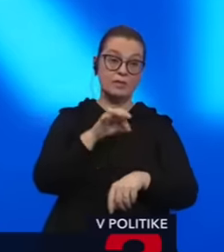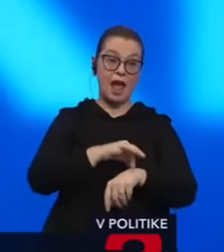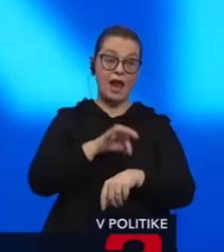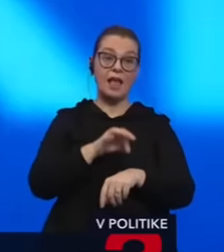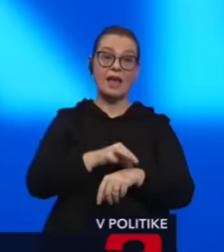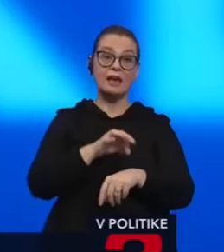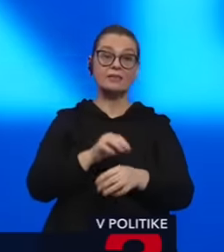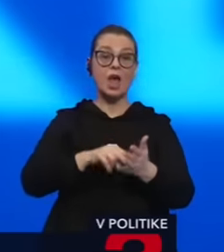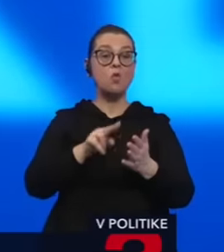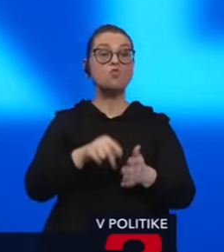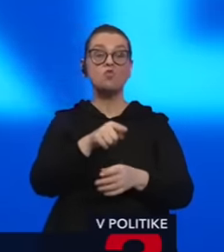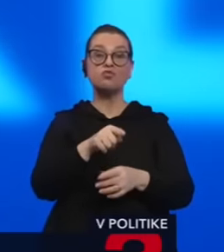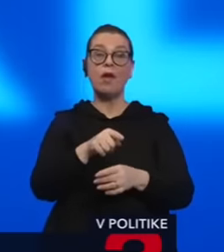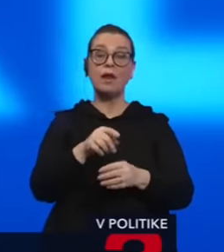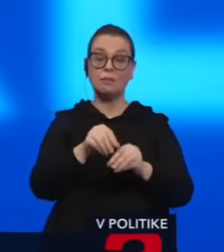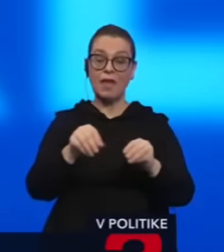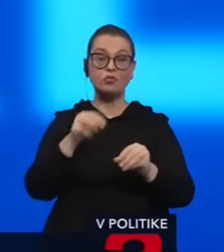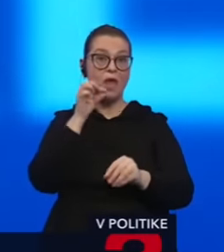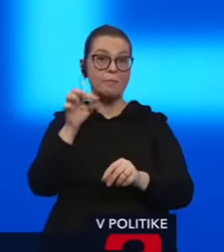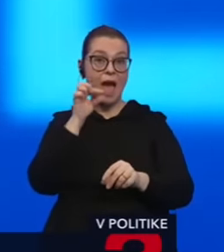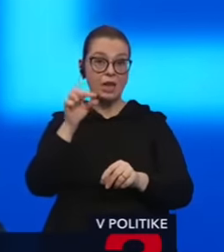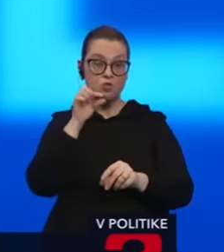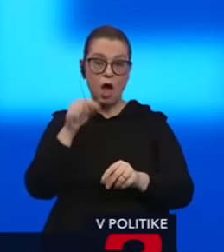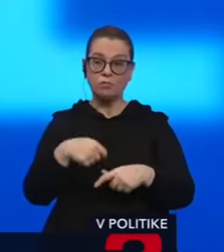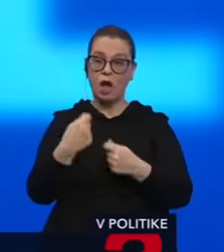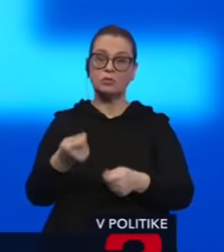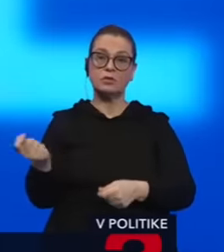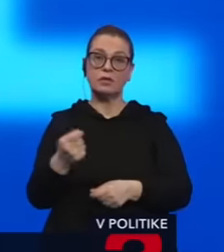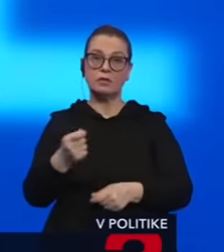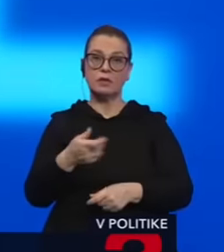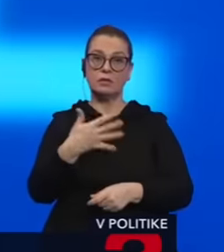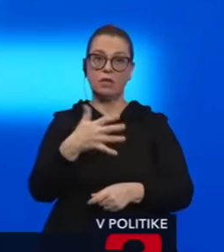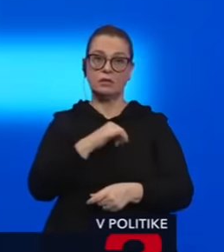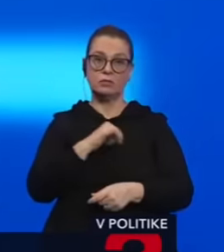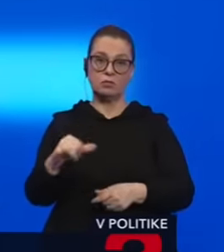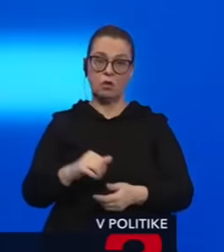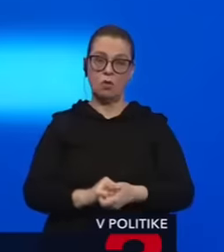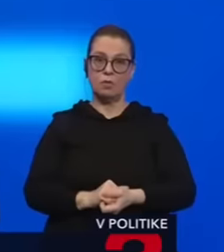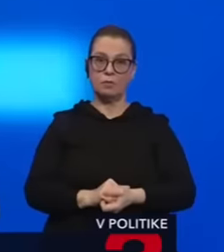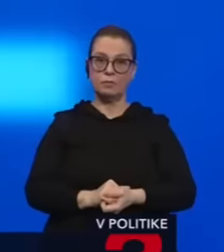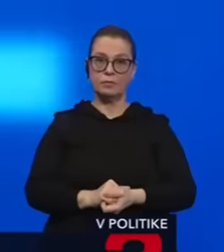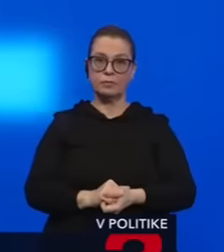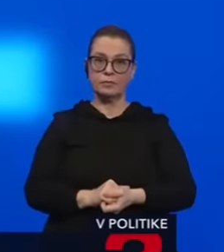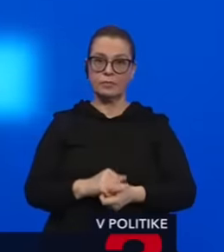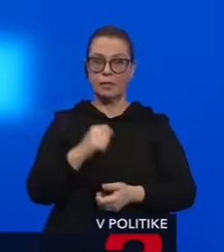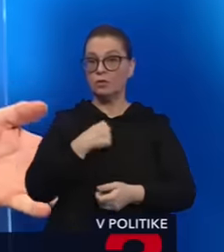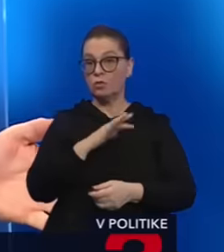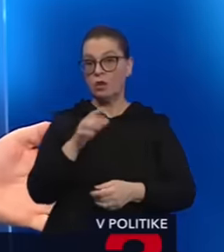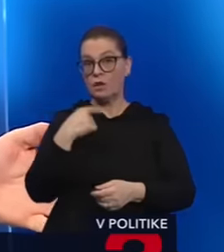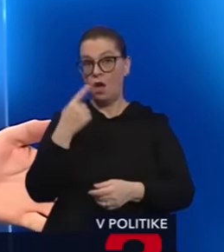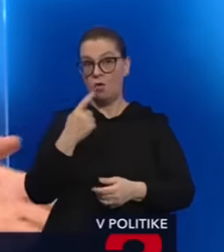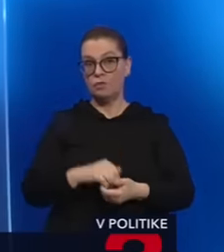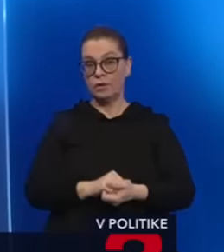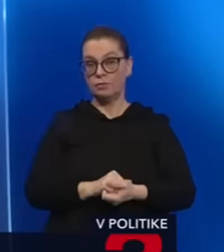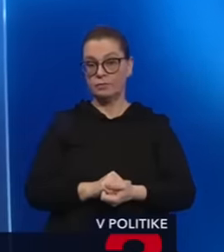pestuje marihuanu a dostane trest 15 rokov. To je len na margo toho, aby sme sa